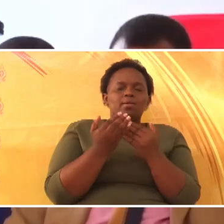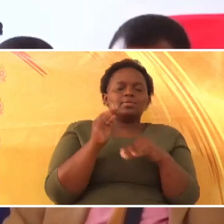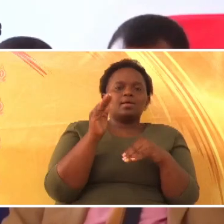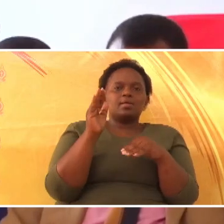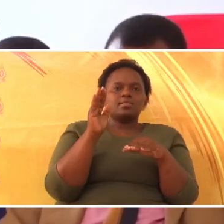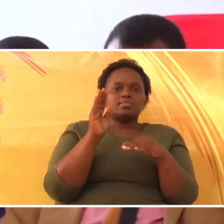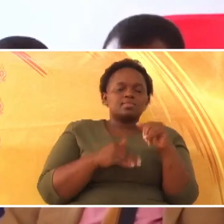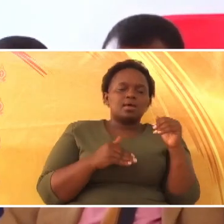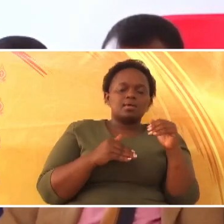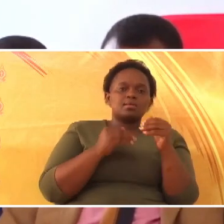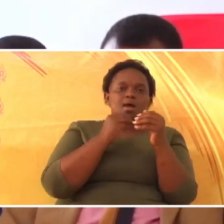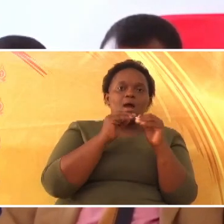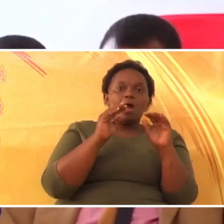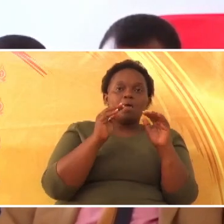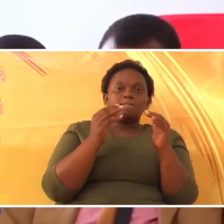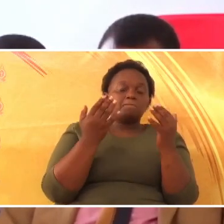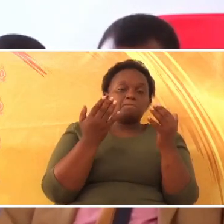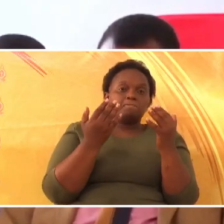mungu,